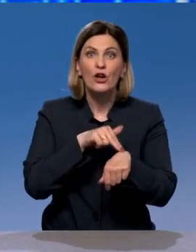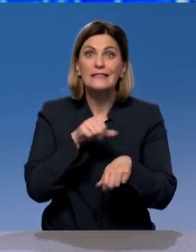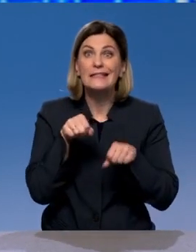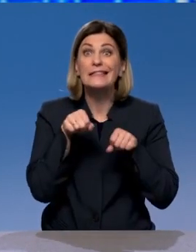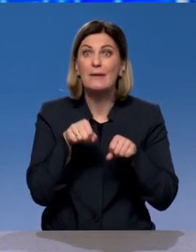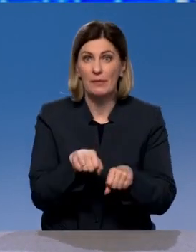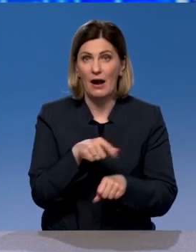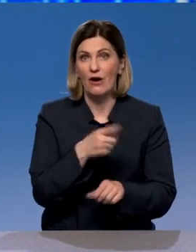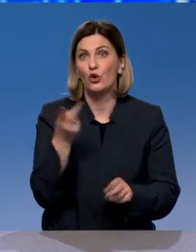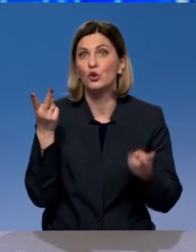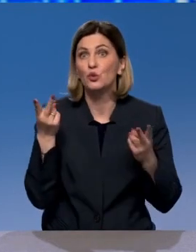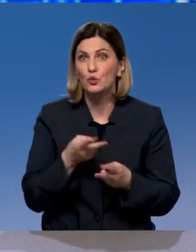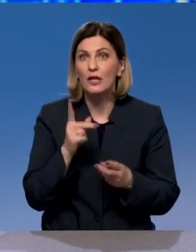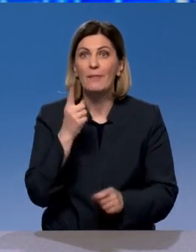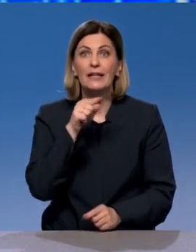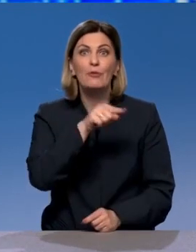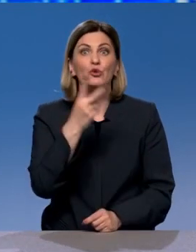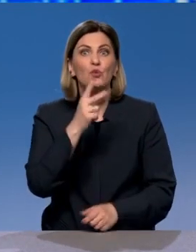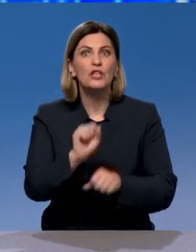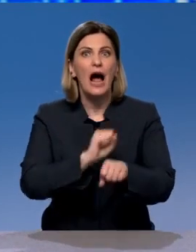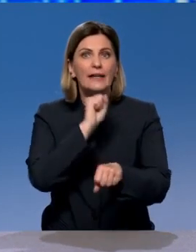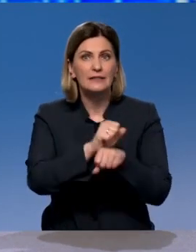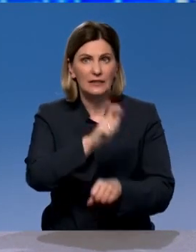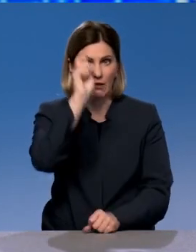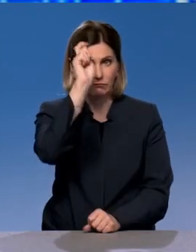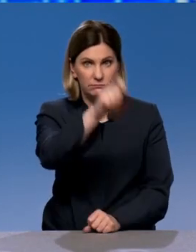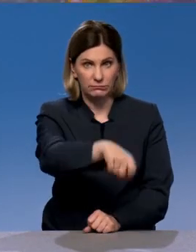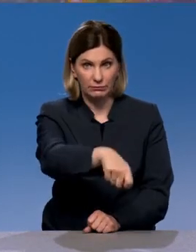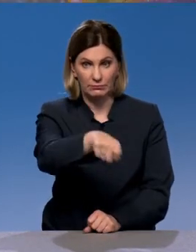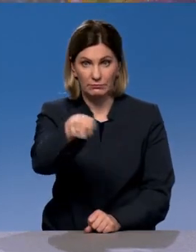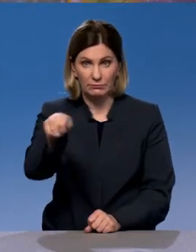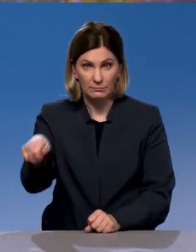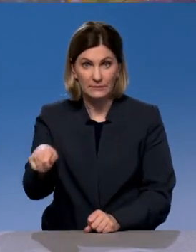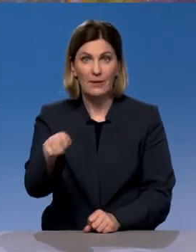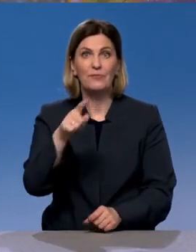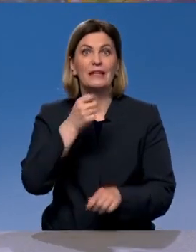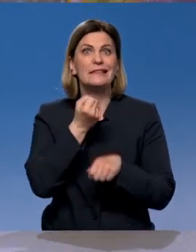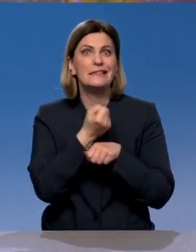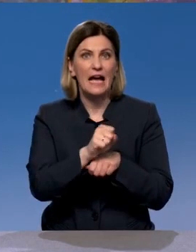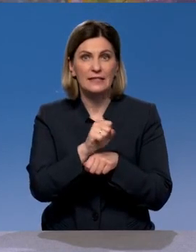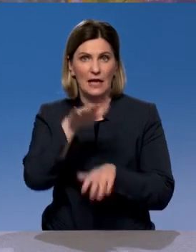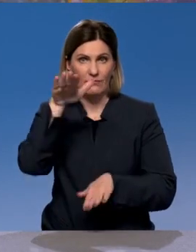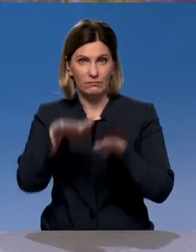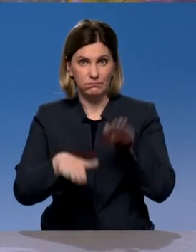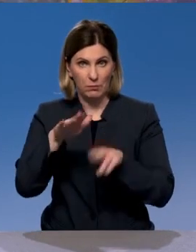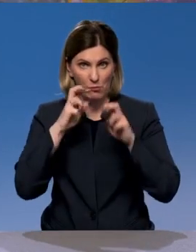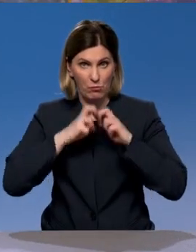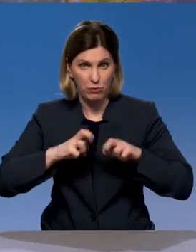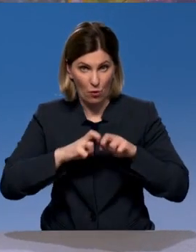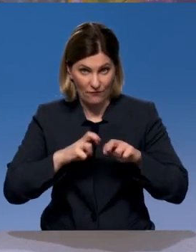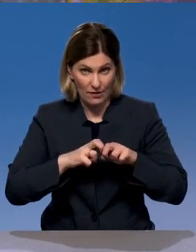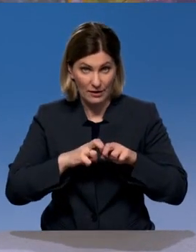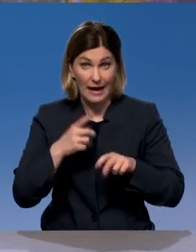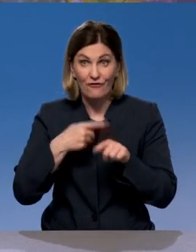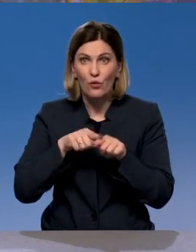с превышением веса надо остановить жезлом на дороге, принудительно отправить на весовой контроль и так далее. То есть те